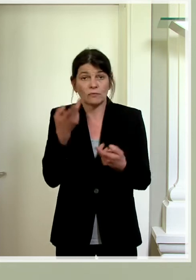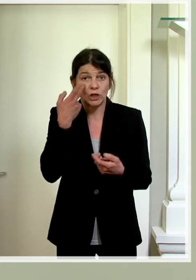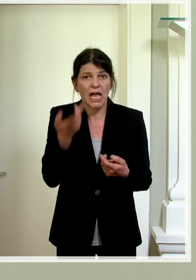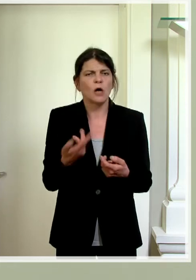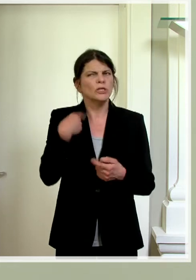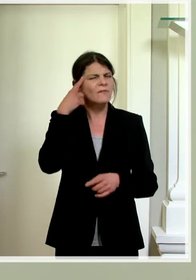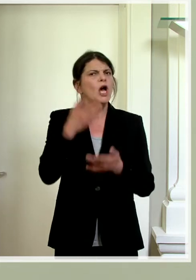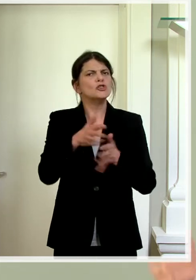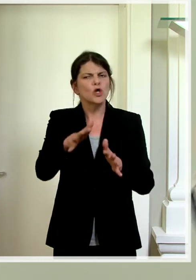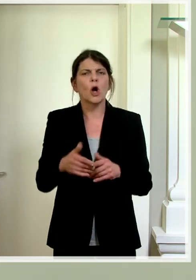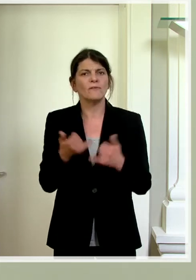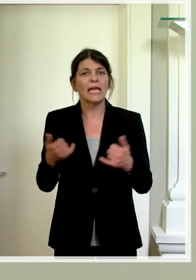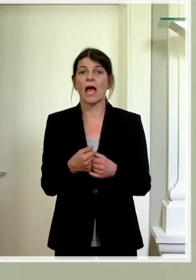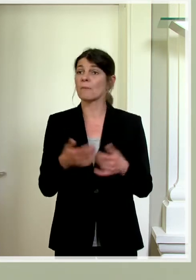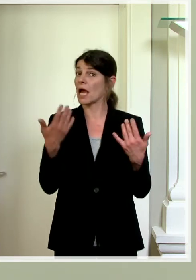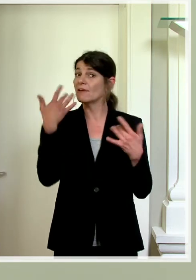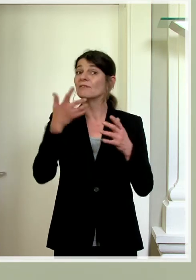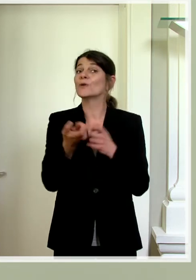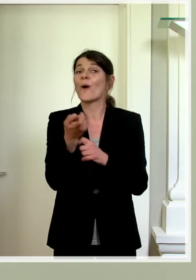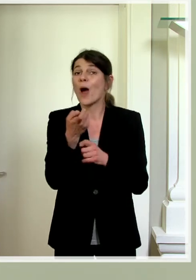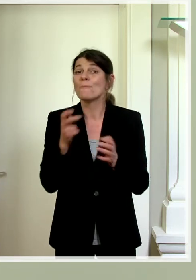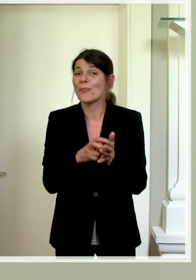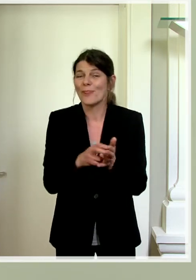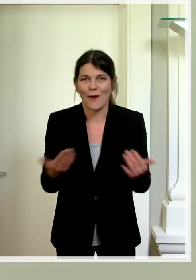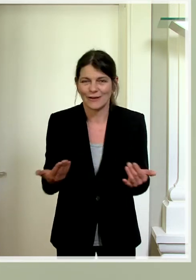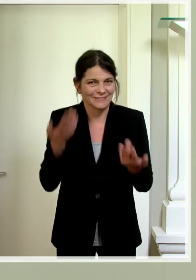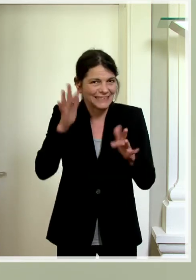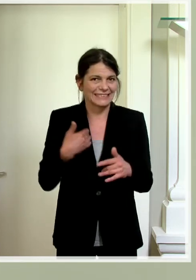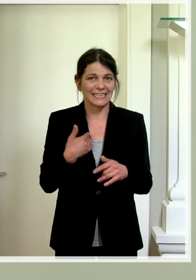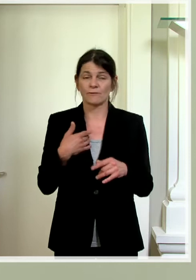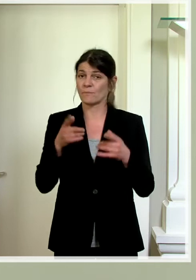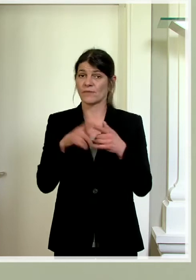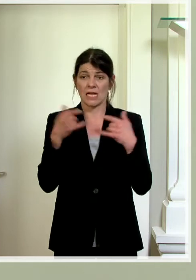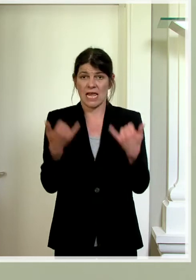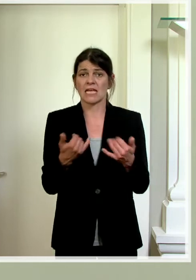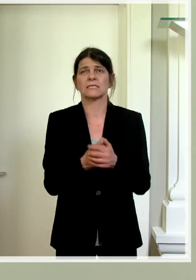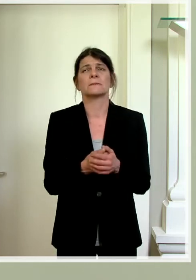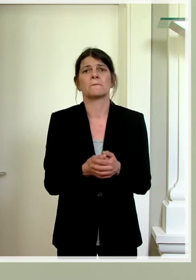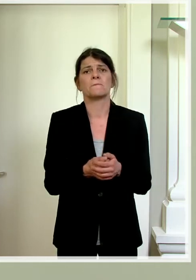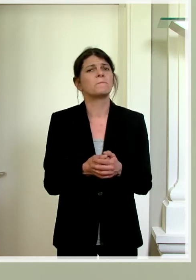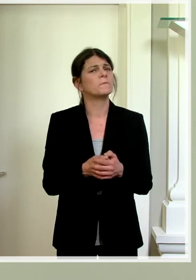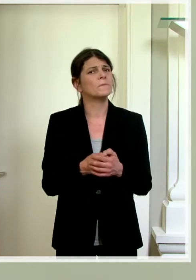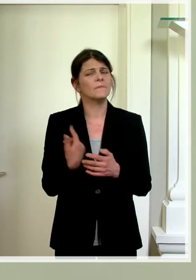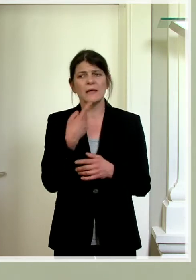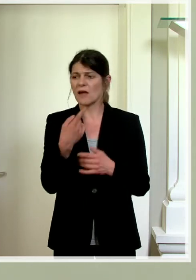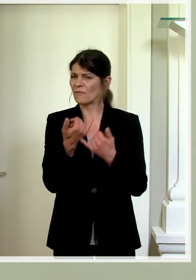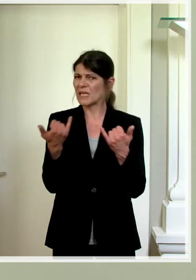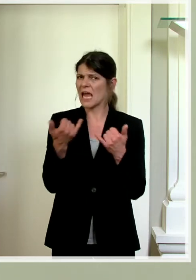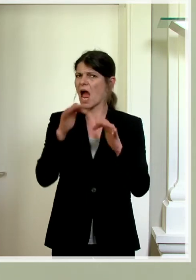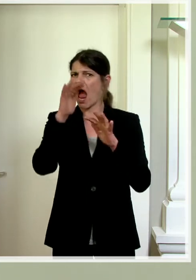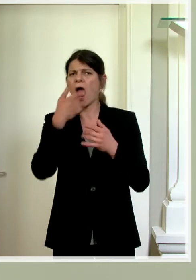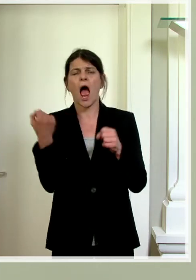wissen schon, wo wir genau stehen, aber wir wissen nicht, was vielleicht noch rückwirkend kommt. Und wenn es jetzt darum geht, wie wird das